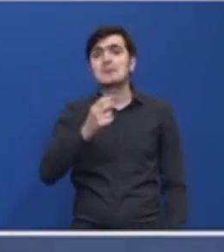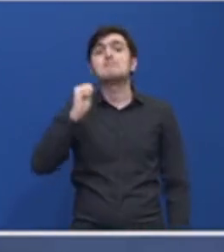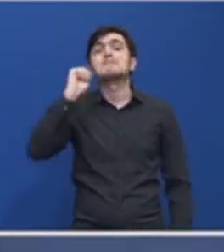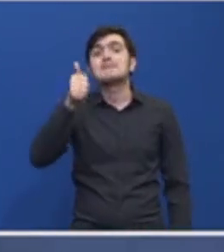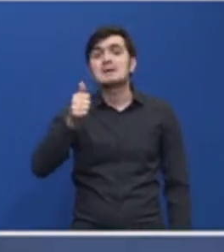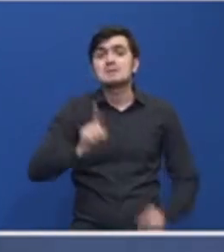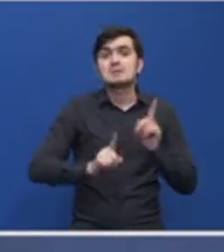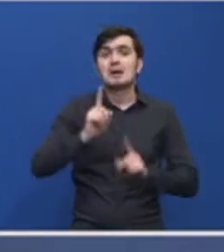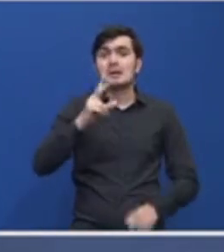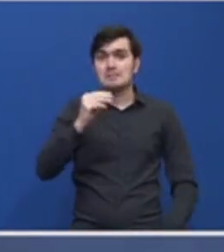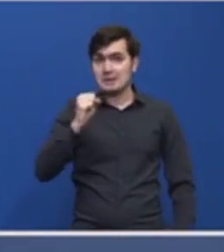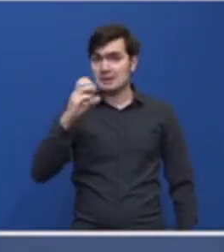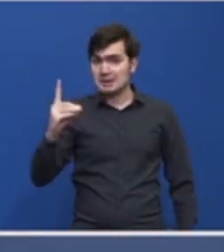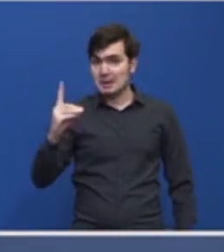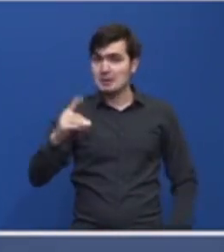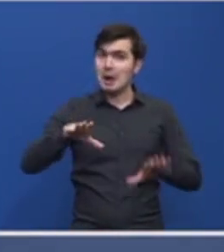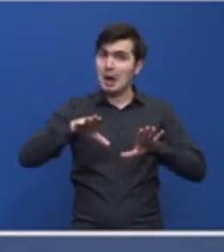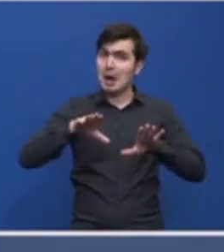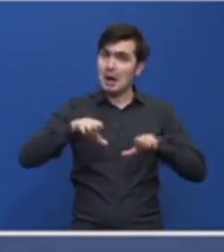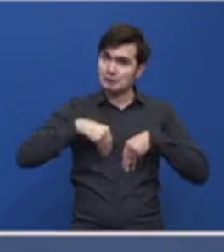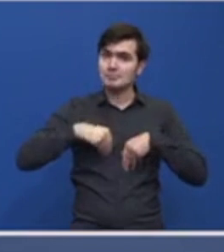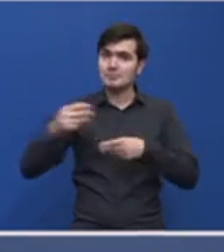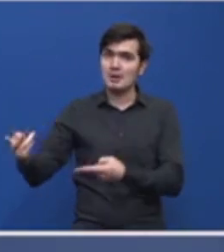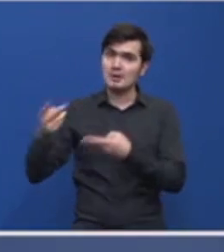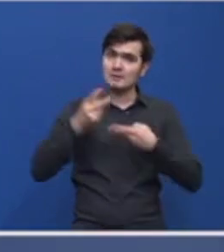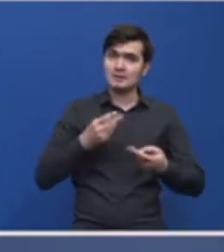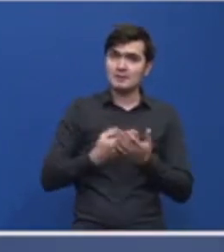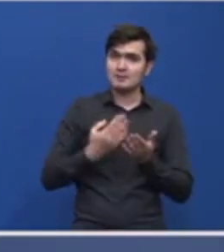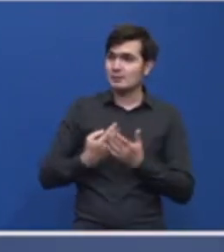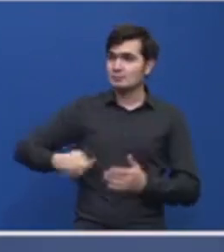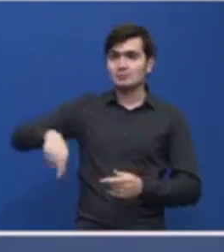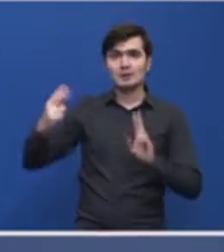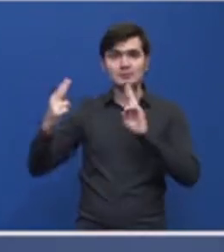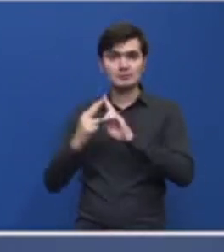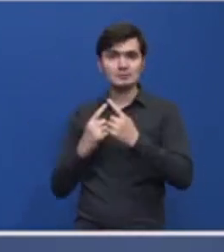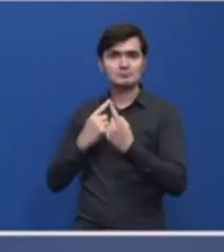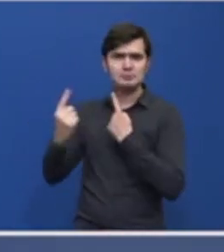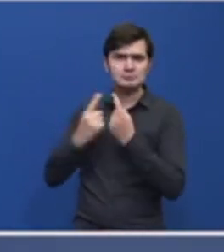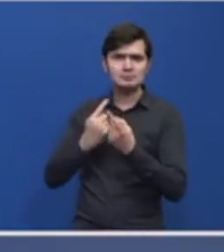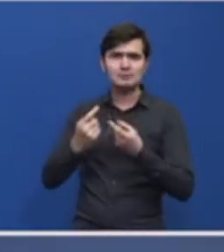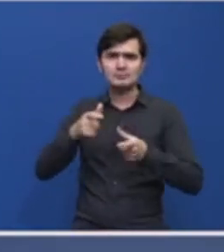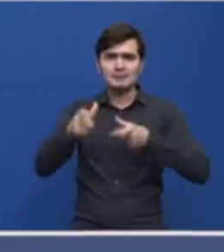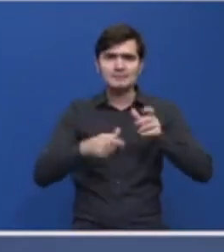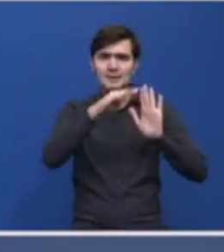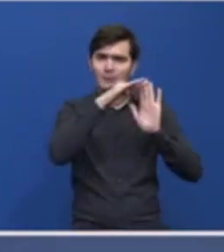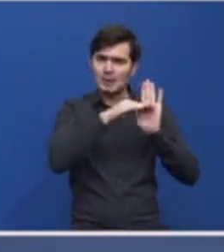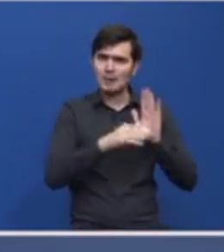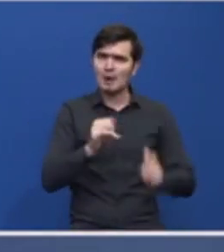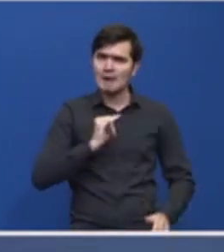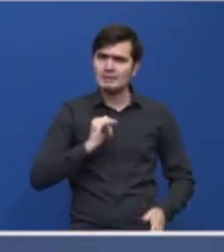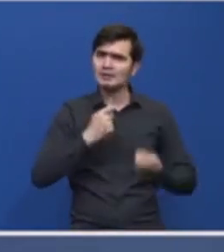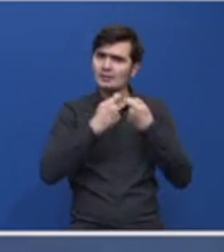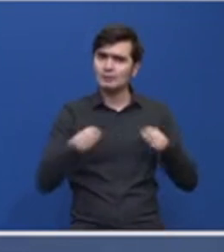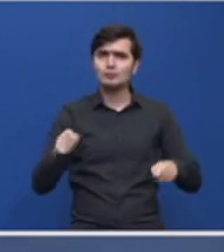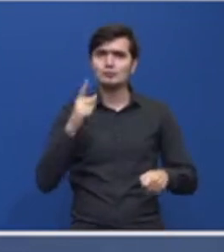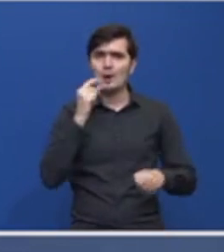Partiul Social-Democrat va da curs invitației, să discutăm despre un program care interesează pe toți românii, Programul Național